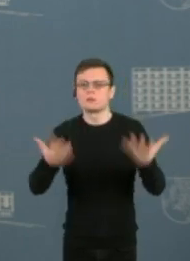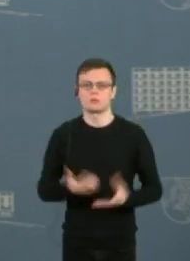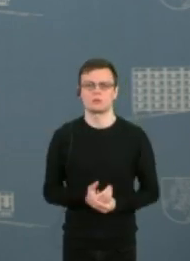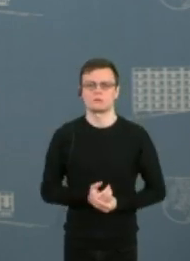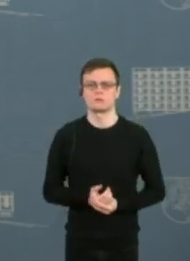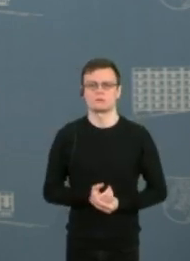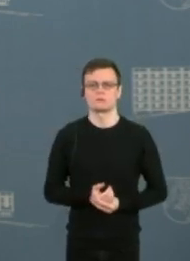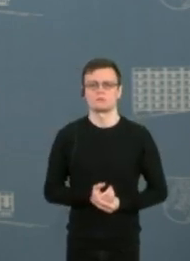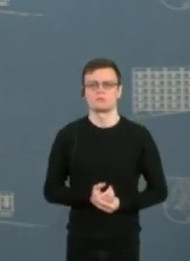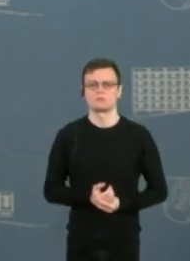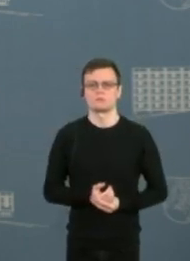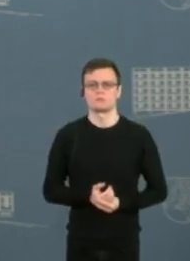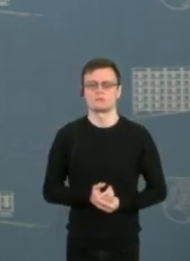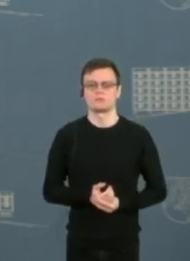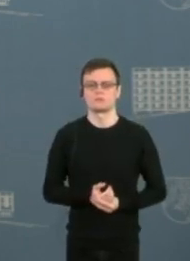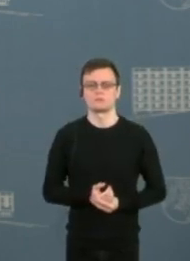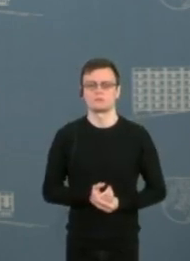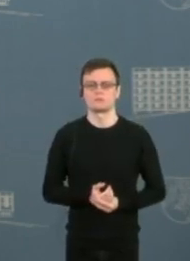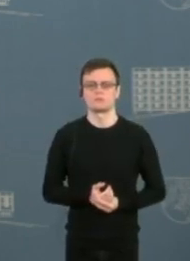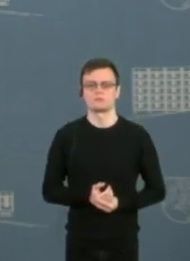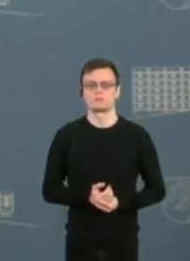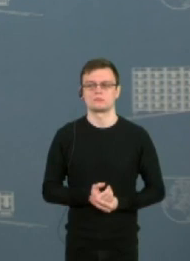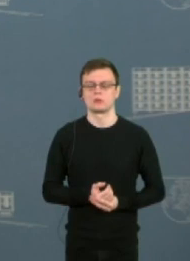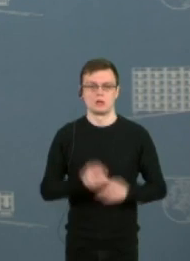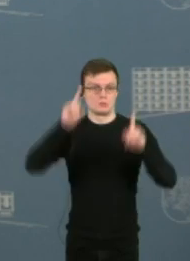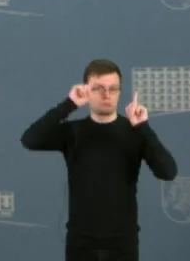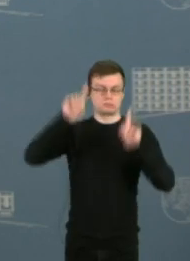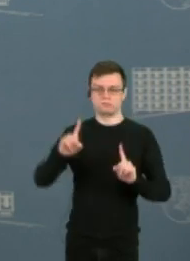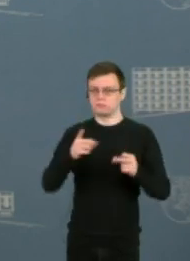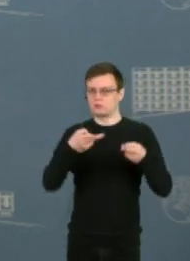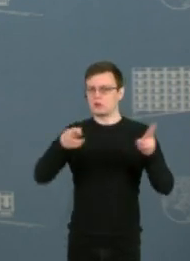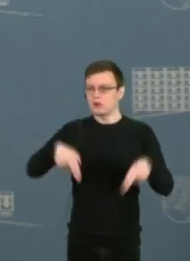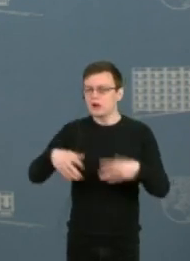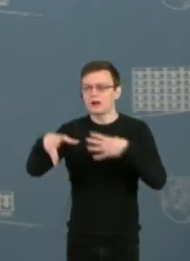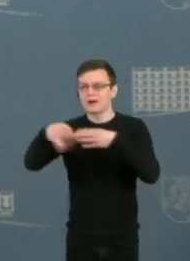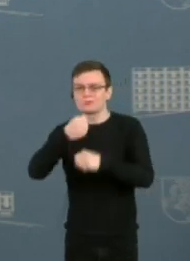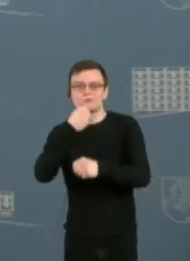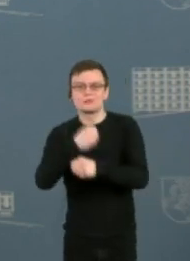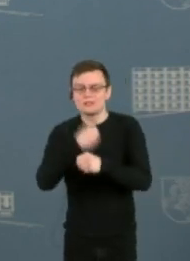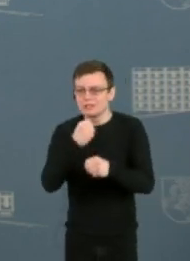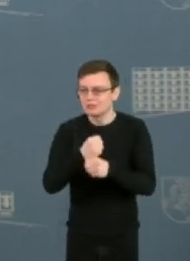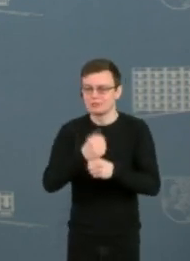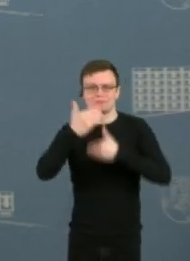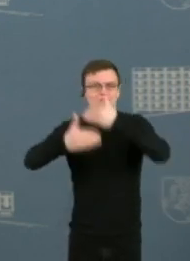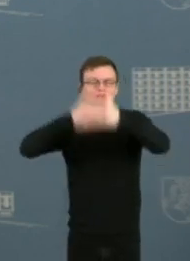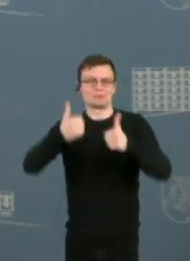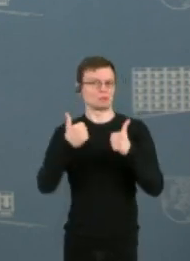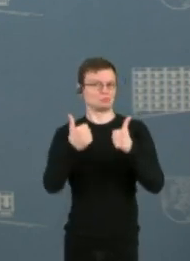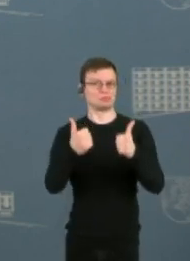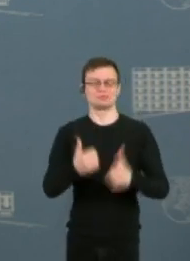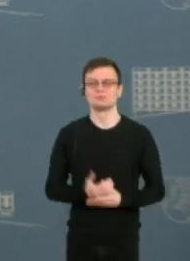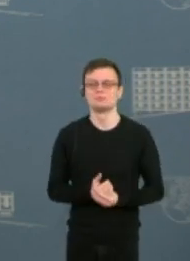iš tikrųjų neverta būtų net ir stebėtis, kad mūsų bendradarbiavimas klostose taip gerai.